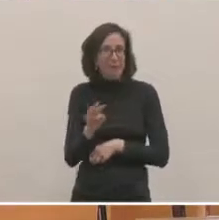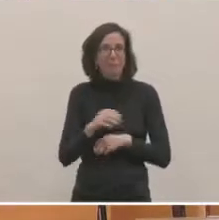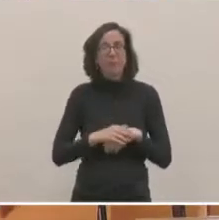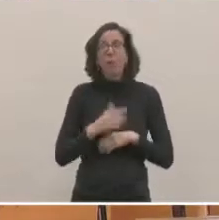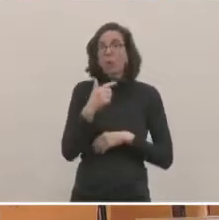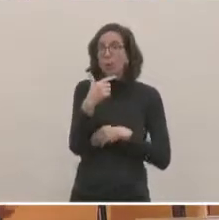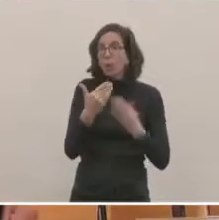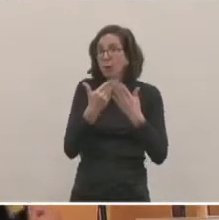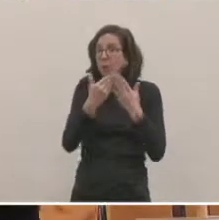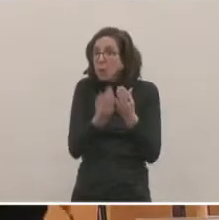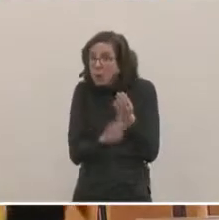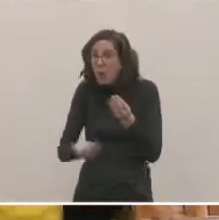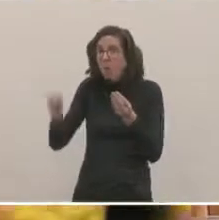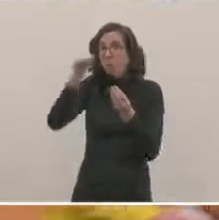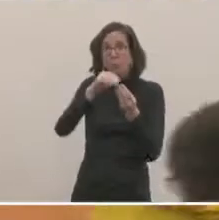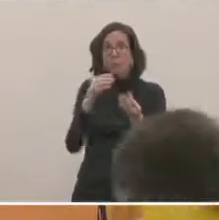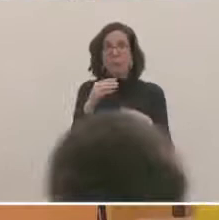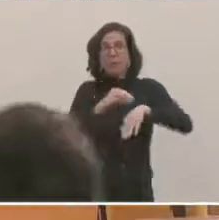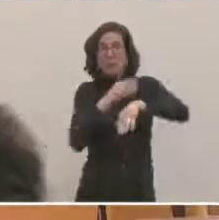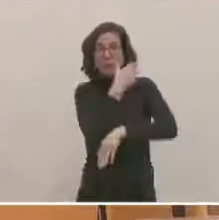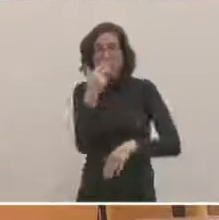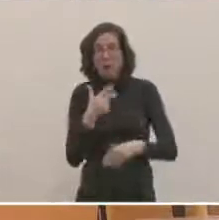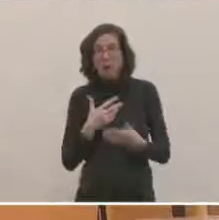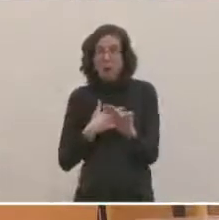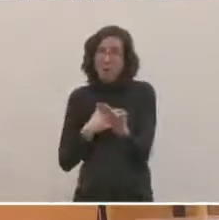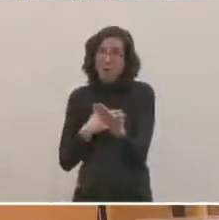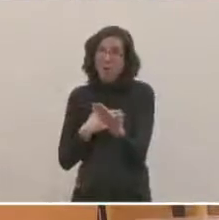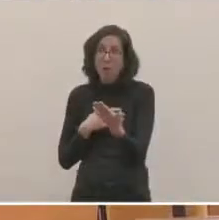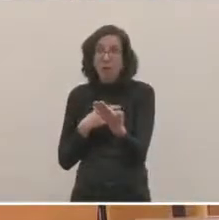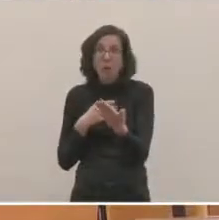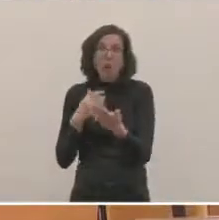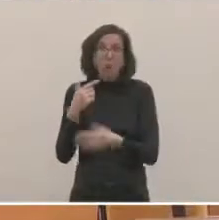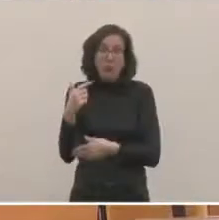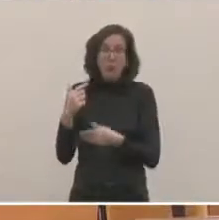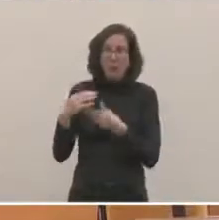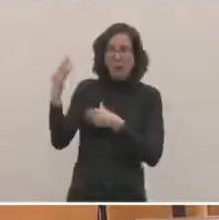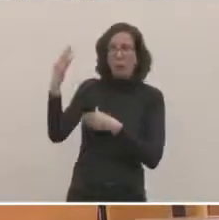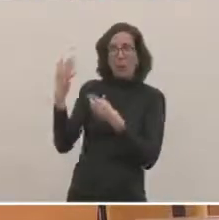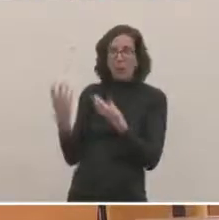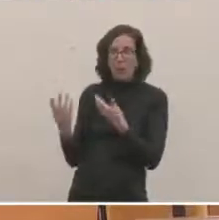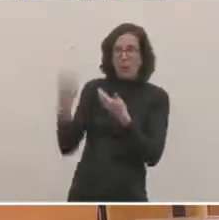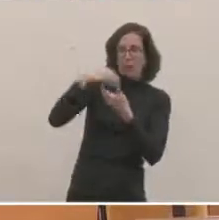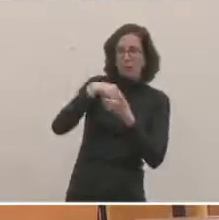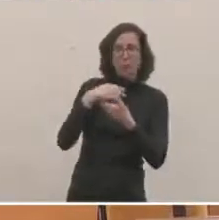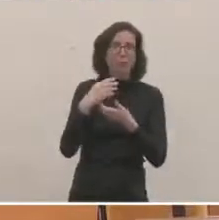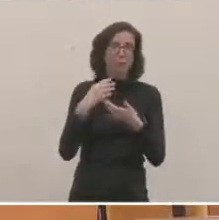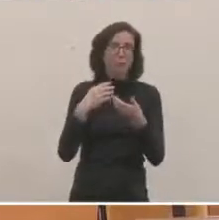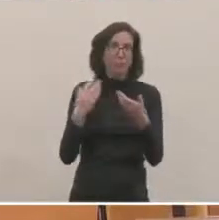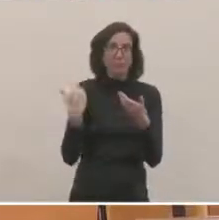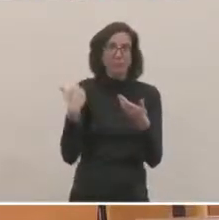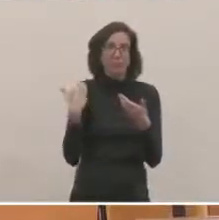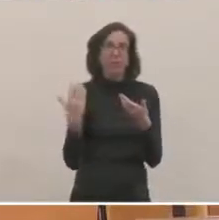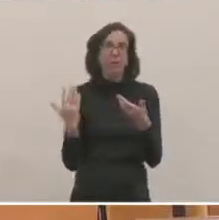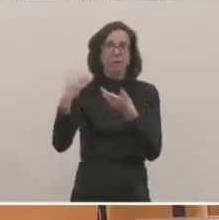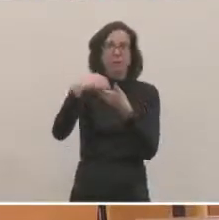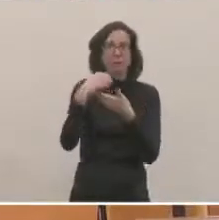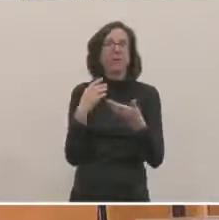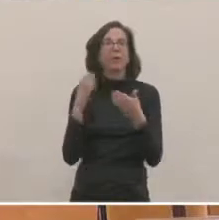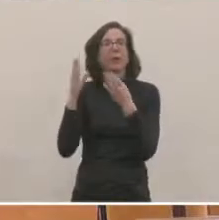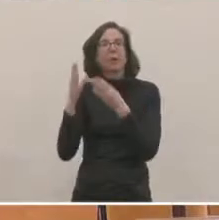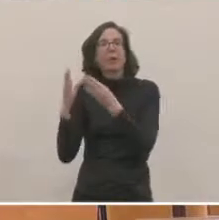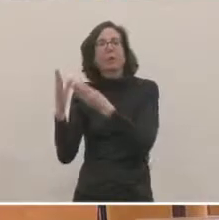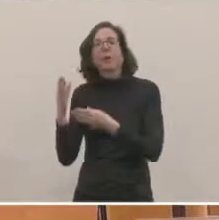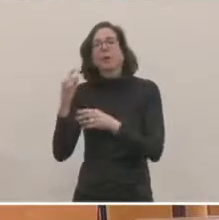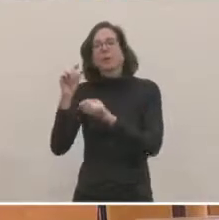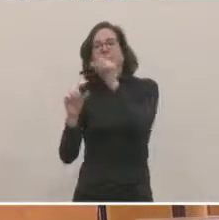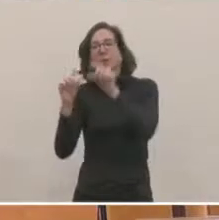conseil métropolitain et deux élus supplémentaires, l'un concernant la personnalité qualifiée et l'autre représentant le